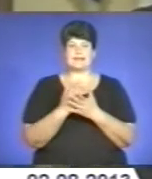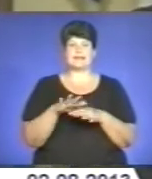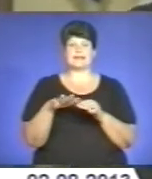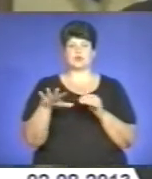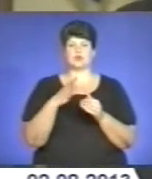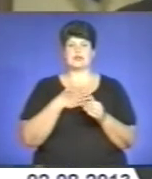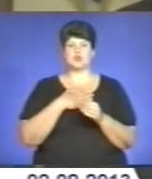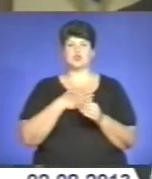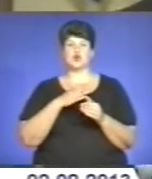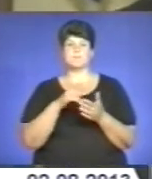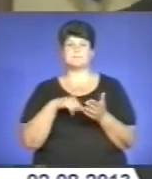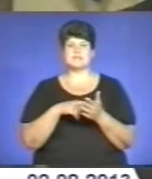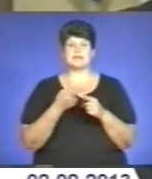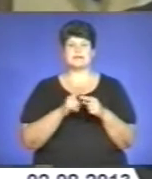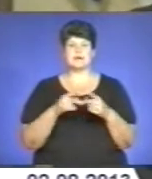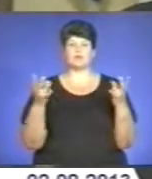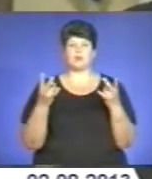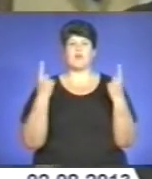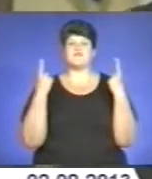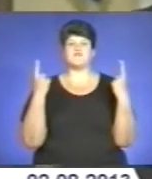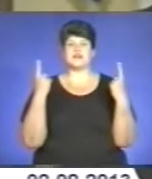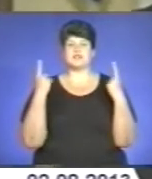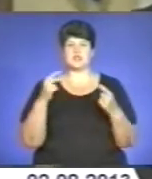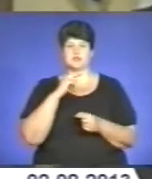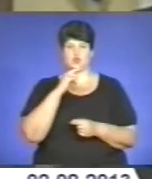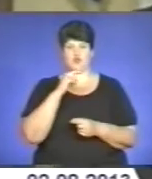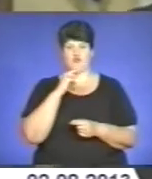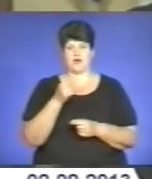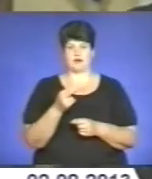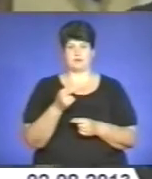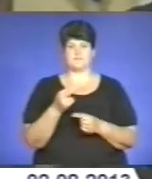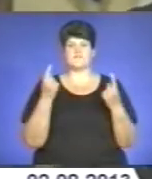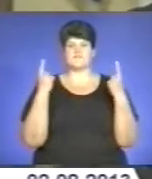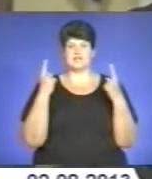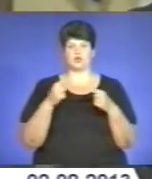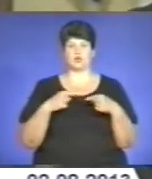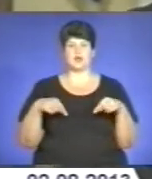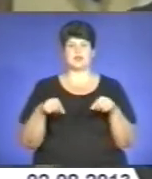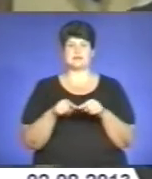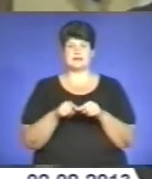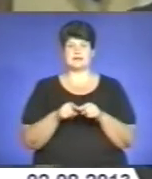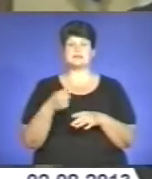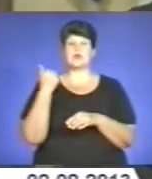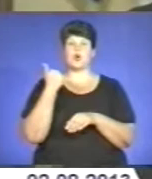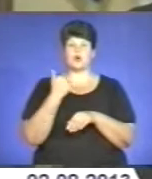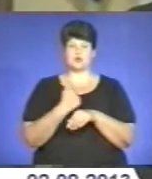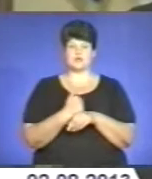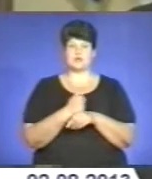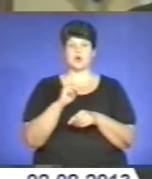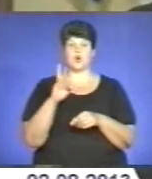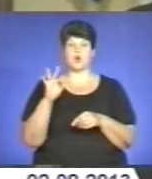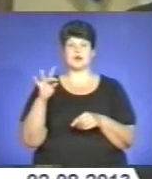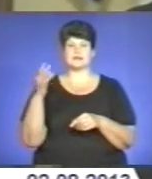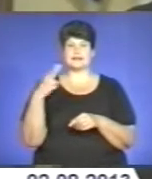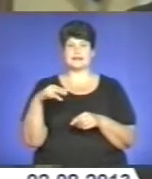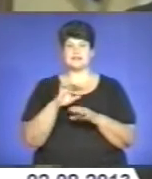міста. І все це потребує величезної уваги, великої організації і головне – координації всіх